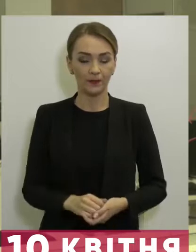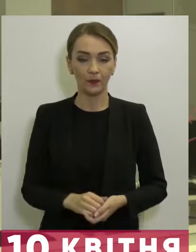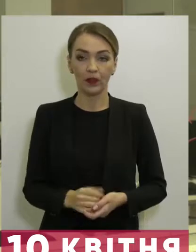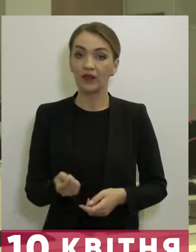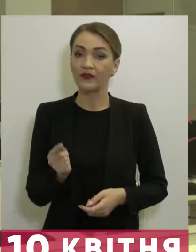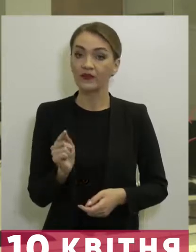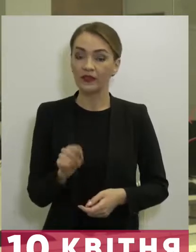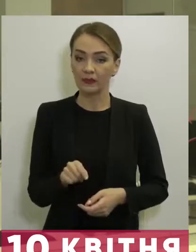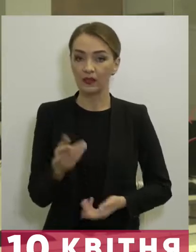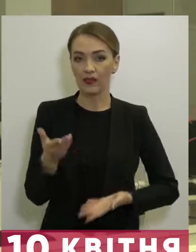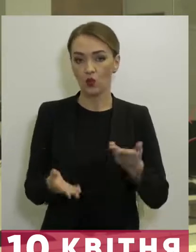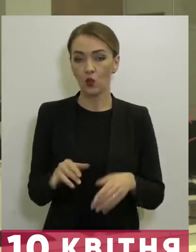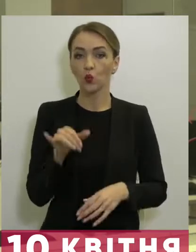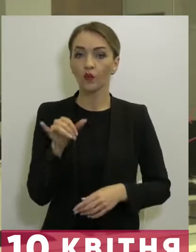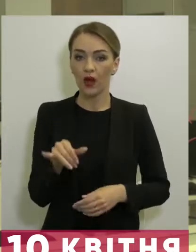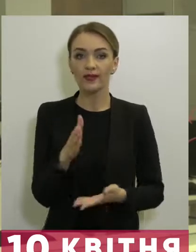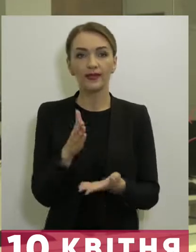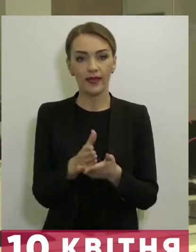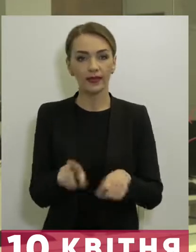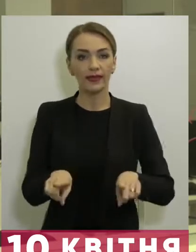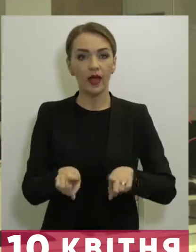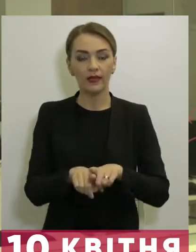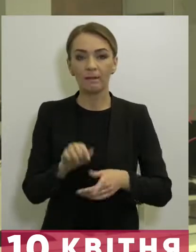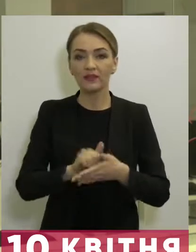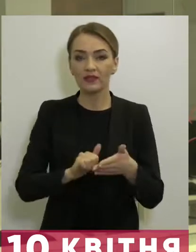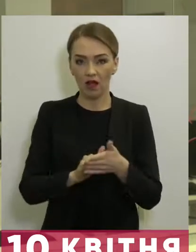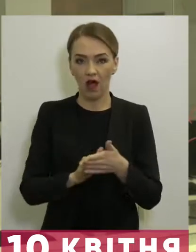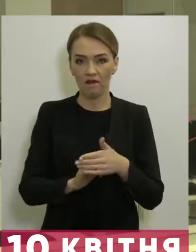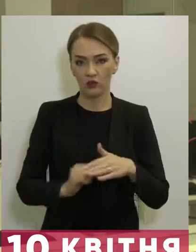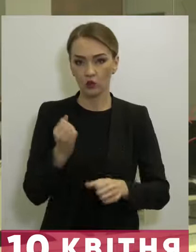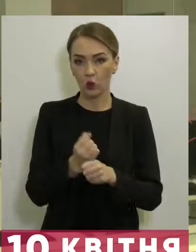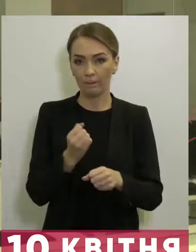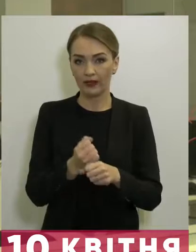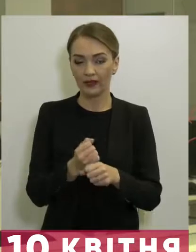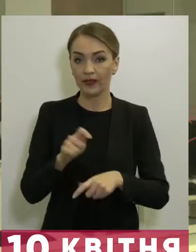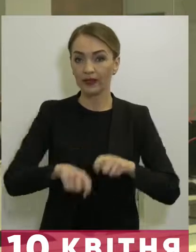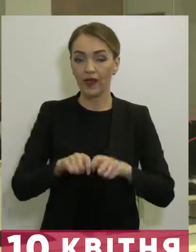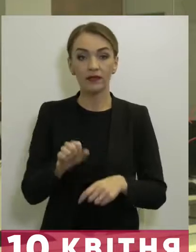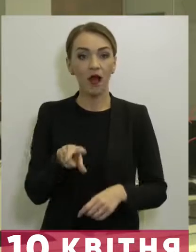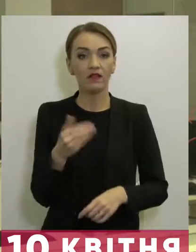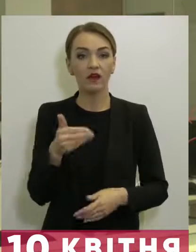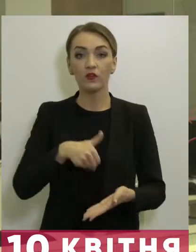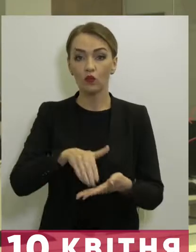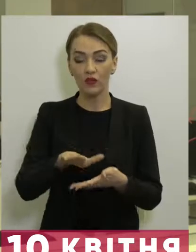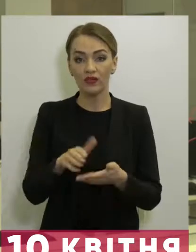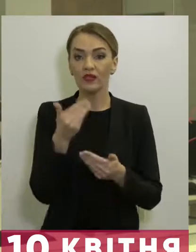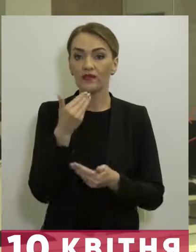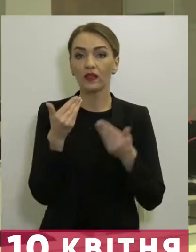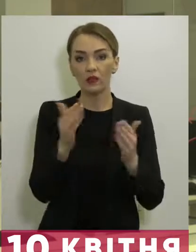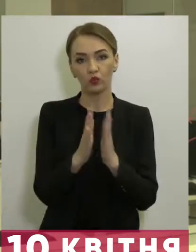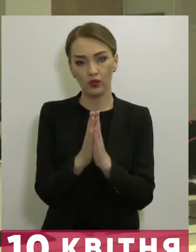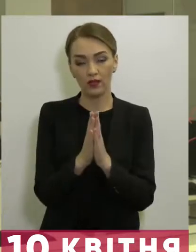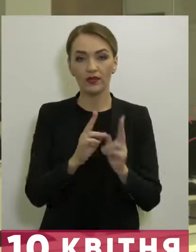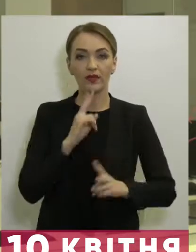Утім, якщо у вас є такі підстави зробити тест, але вам відмовили, звертайтеся, будь ласка,